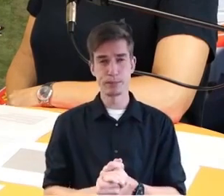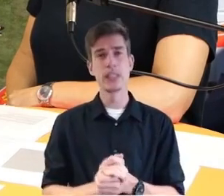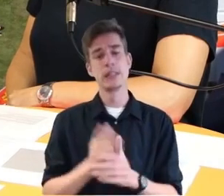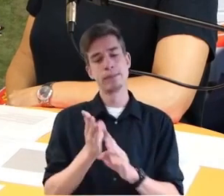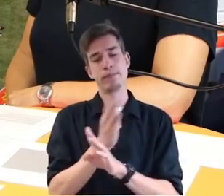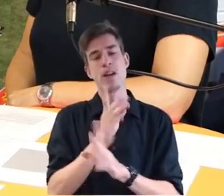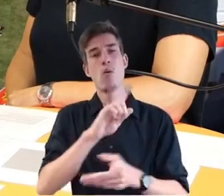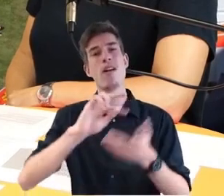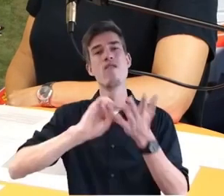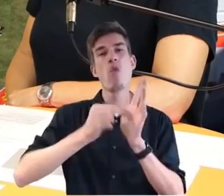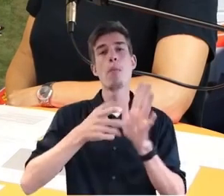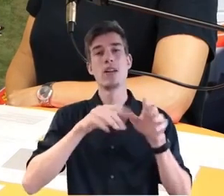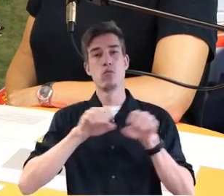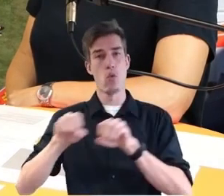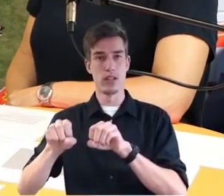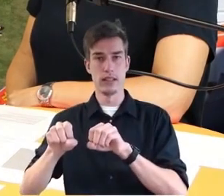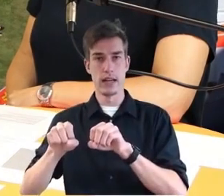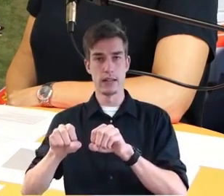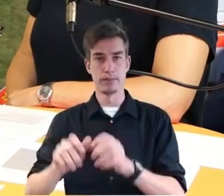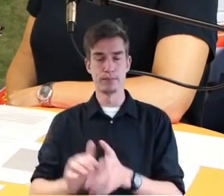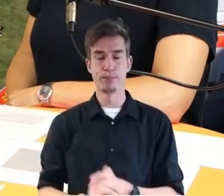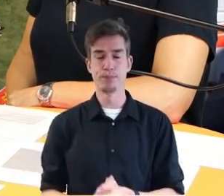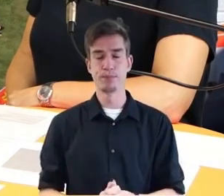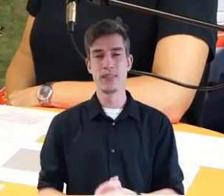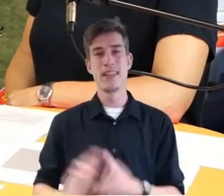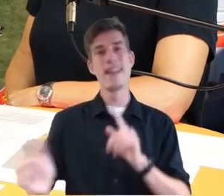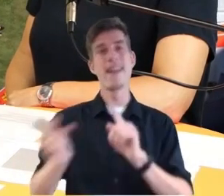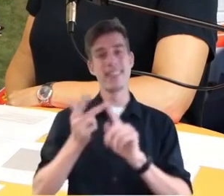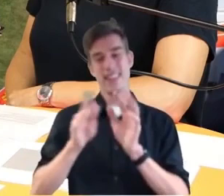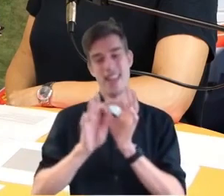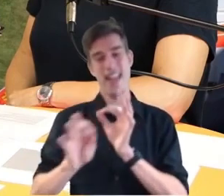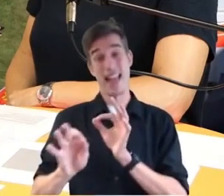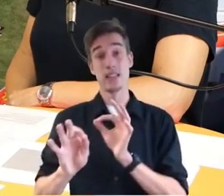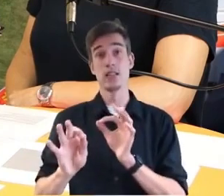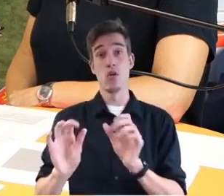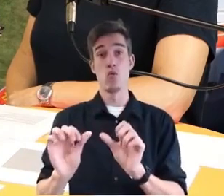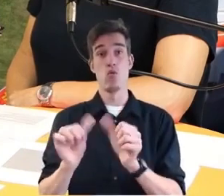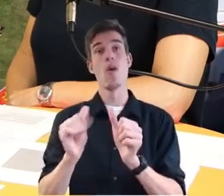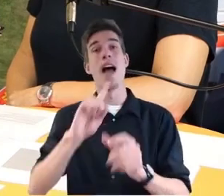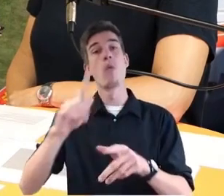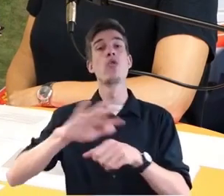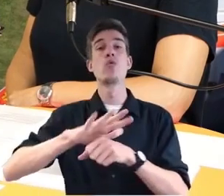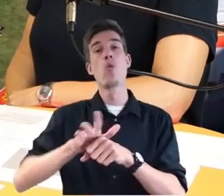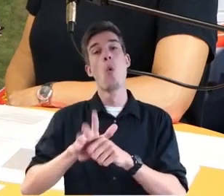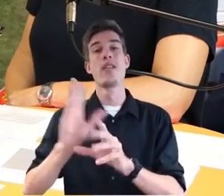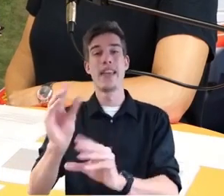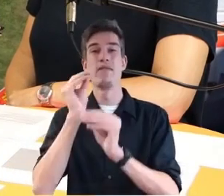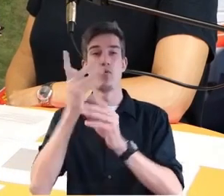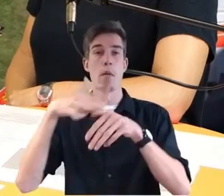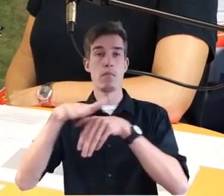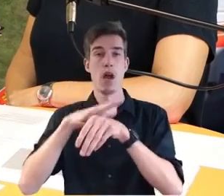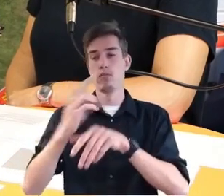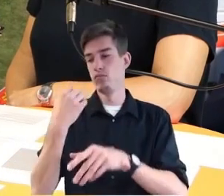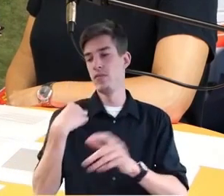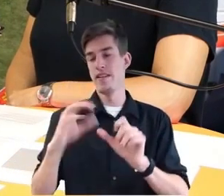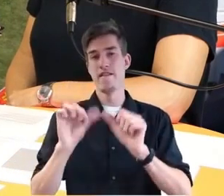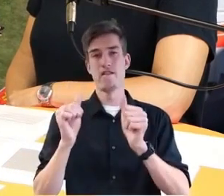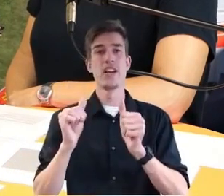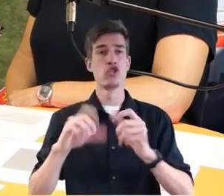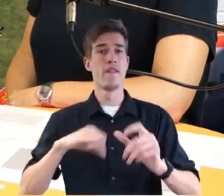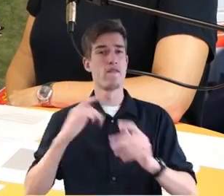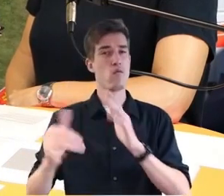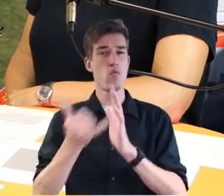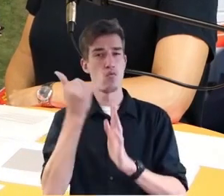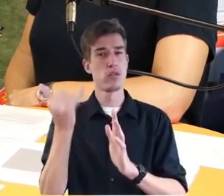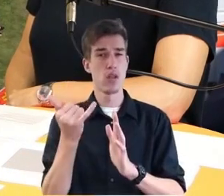Vorbereitungsmöglichkeit. Und der dritte Ast ist relativ neu. Das ist der Corona-Informationsbereich. Den haben wir im Frühjahr zusammen